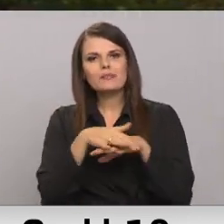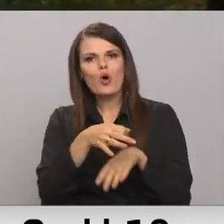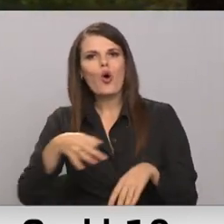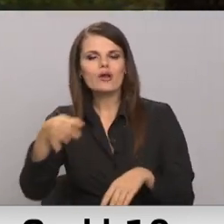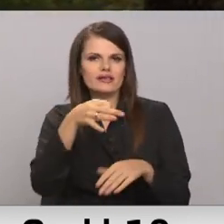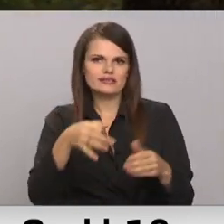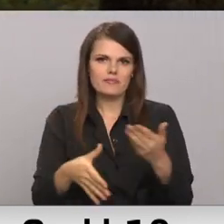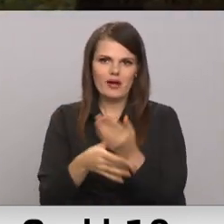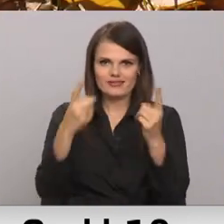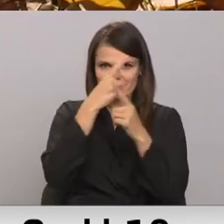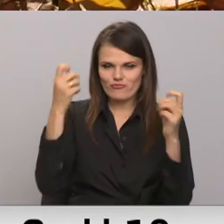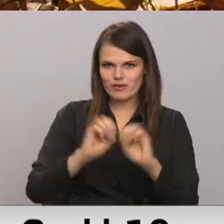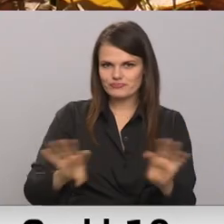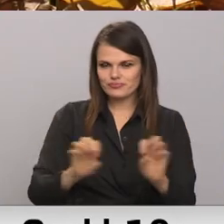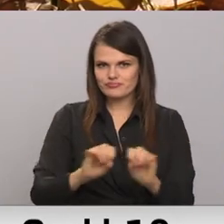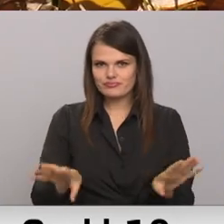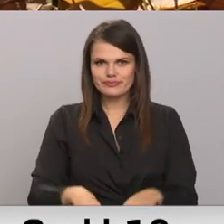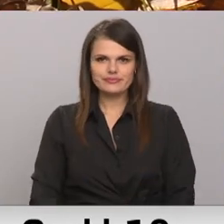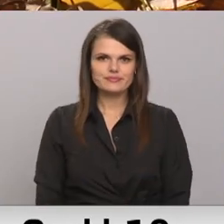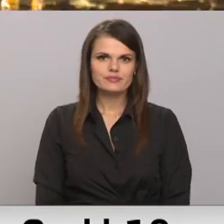palīdzību. Ilija Kozeņc, Ivorša Pīckis, Latvijas Televijas.